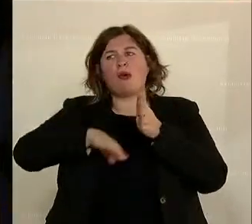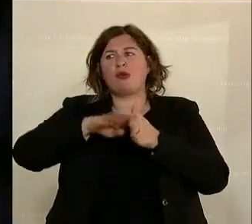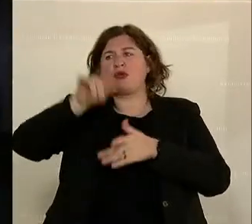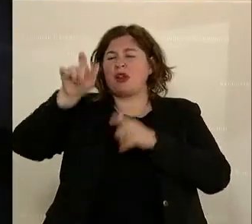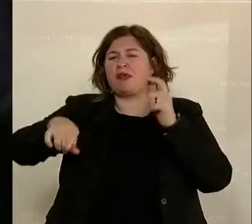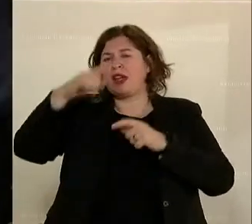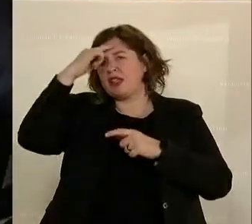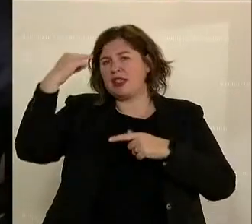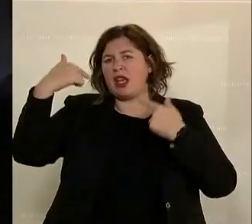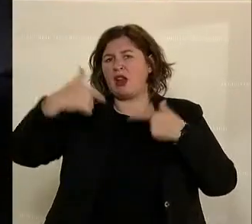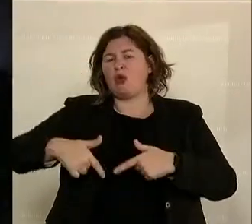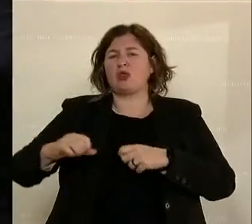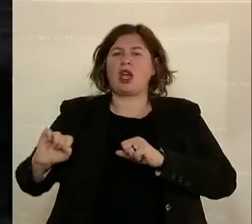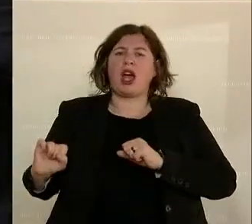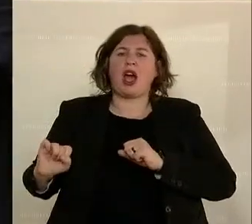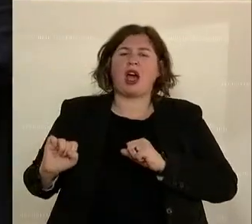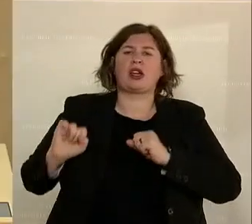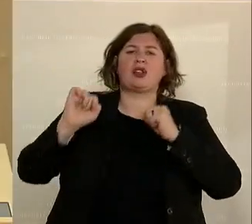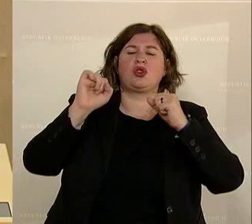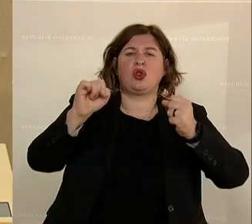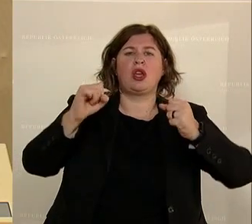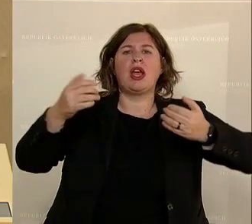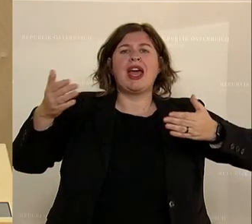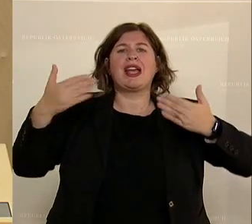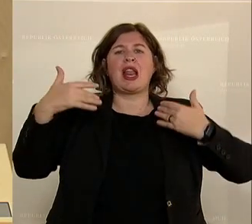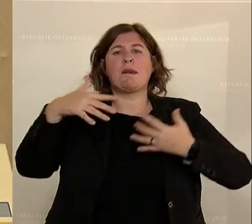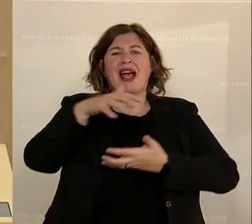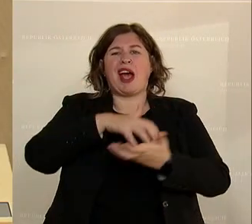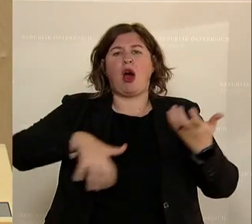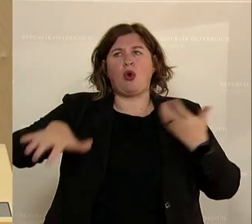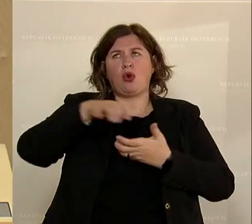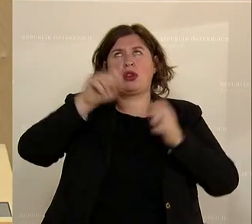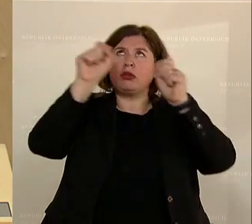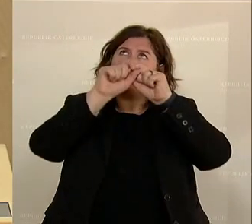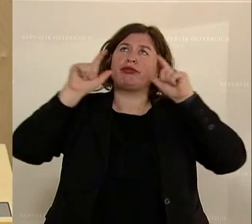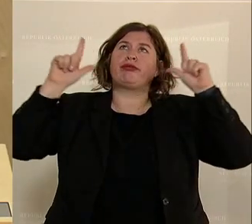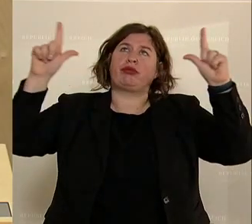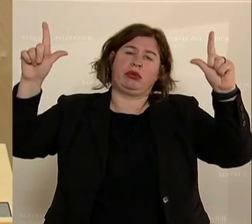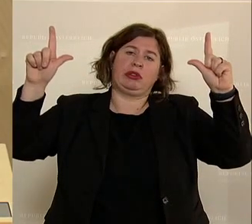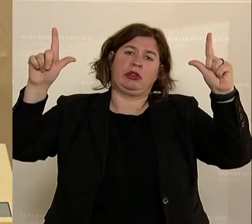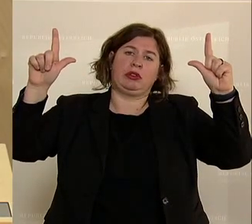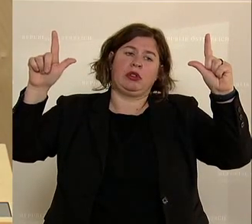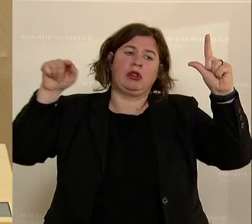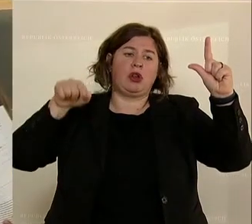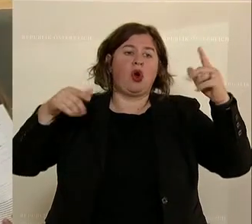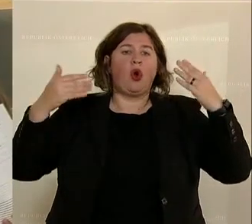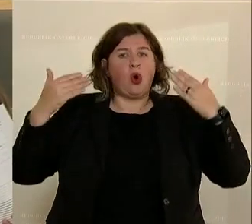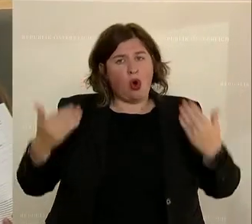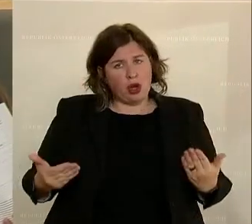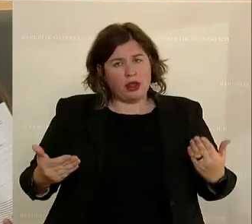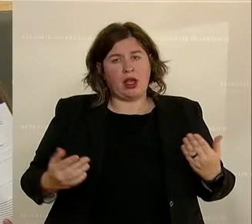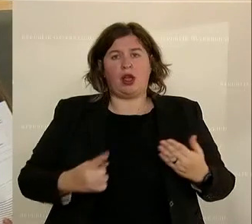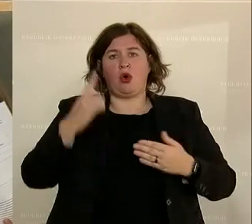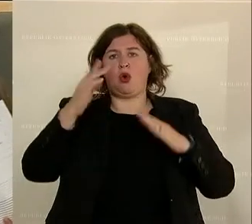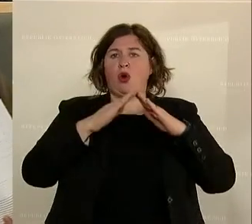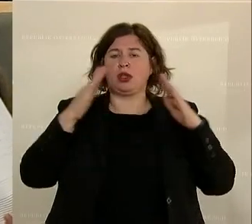sinnlosen Aktionen, die Klimakaoten, wenn ich hier an diese denke, werde ich diese heute hier im Hohen